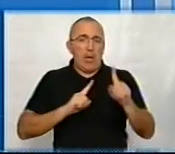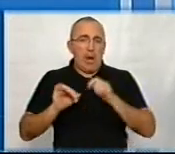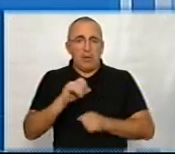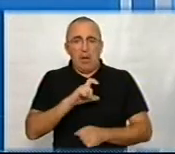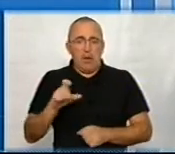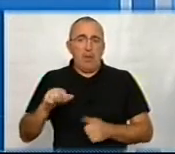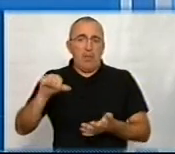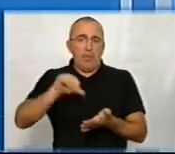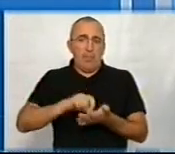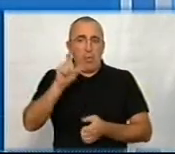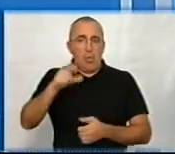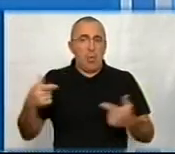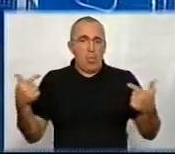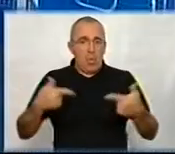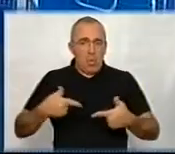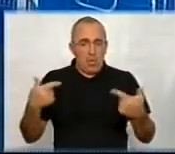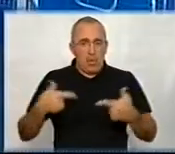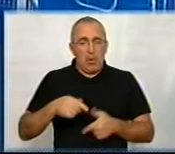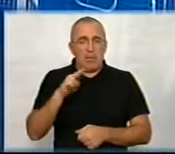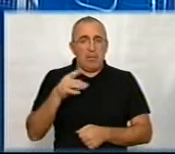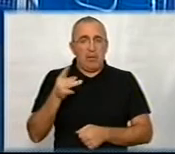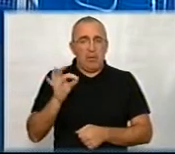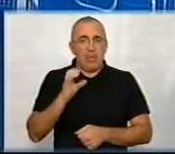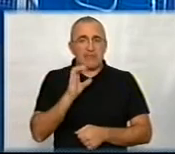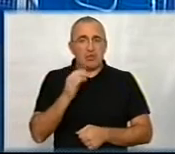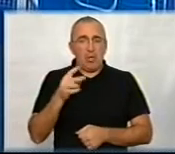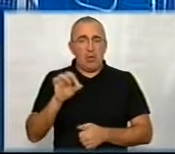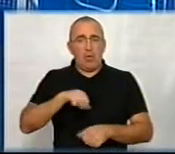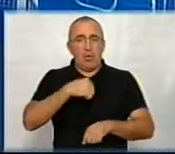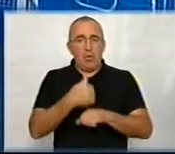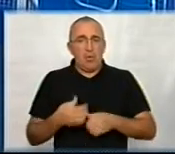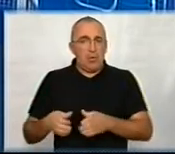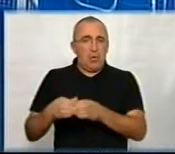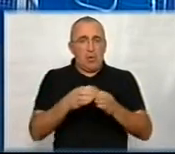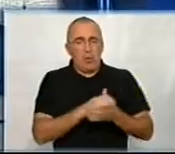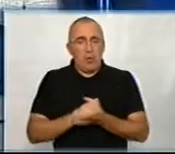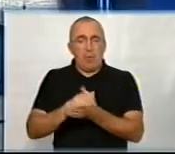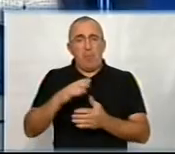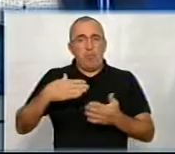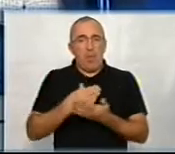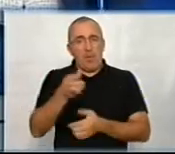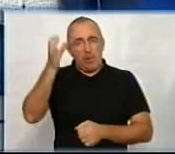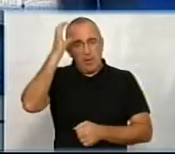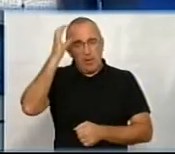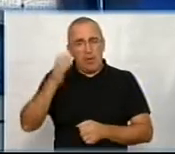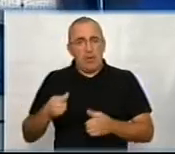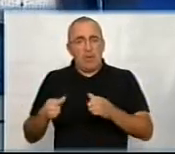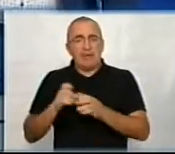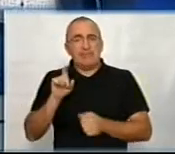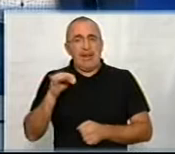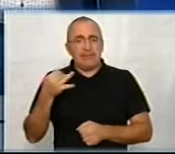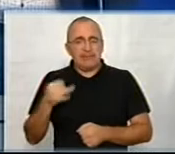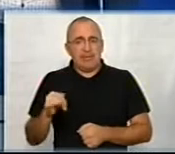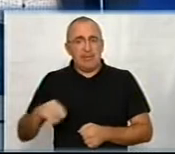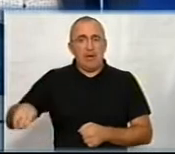Представляє наших гостей Дмитро Сінченко, голова Асоціації політичних наук, Сергій Зелінський,